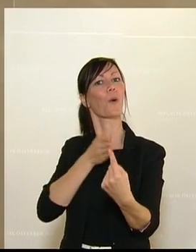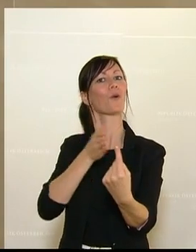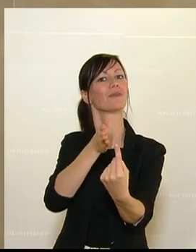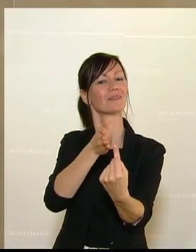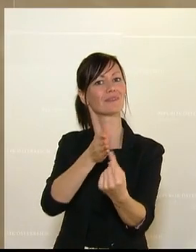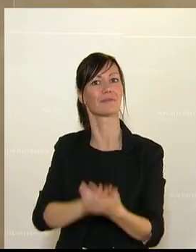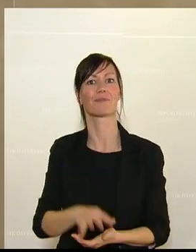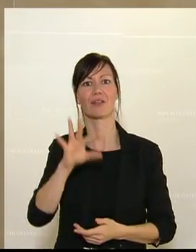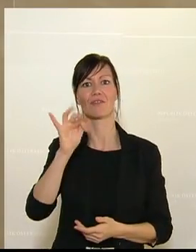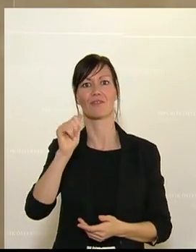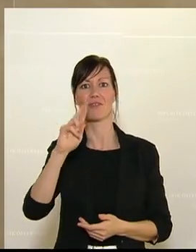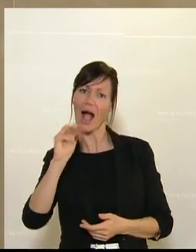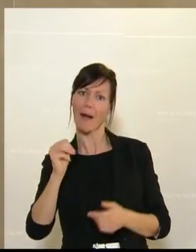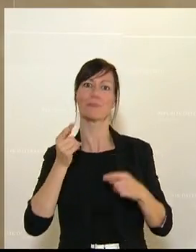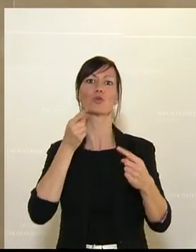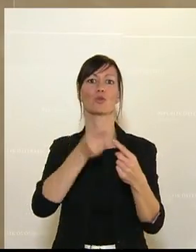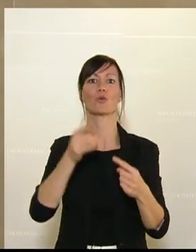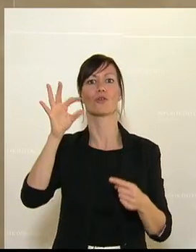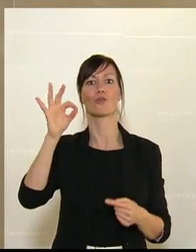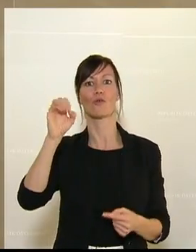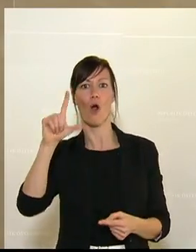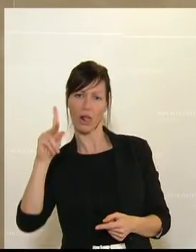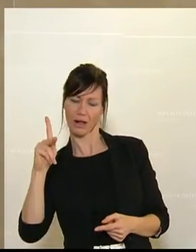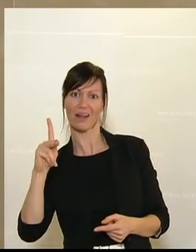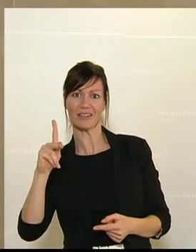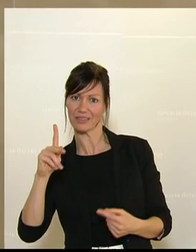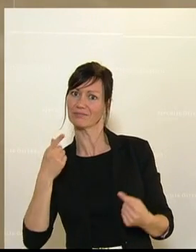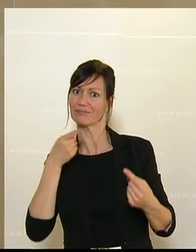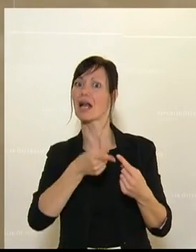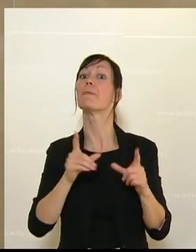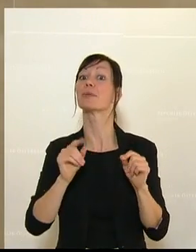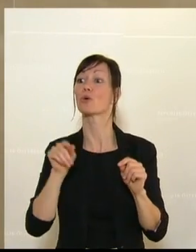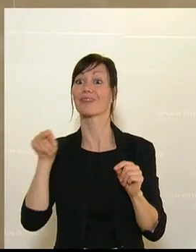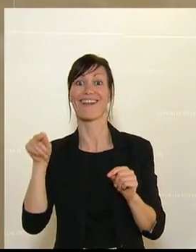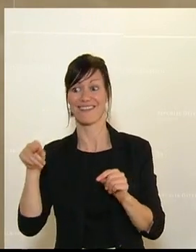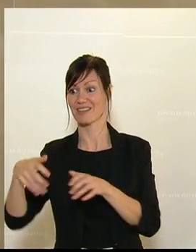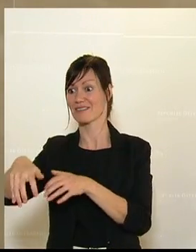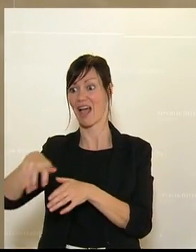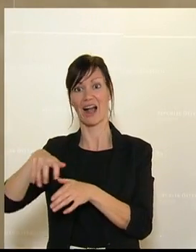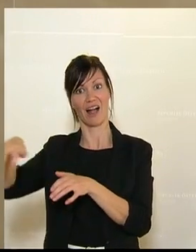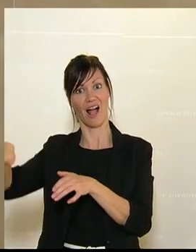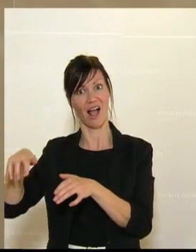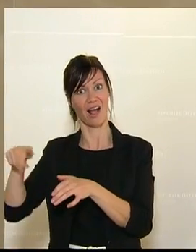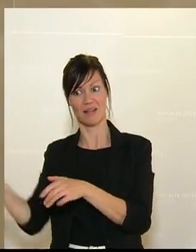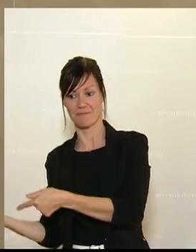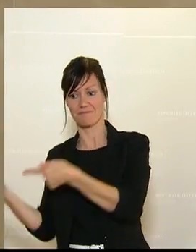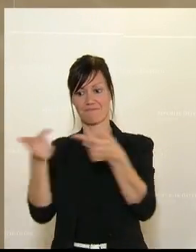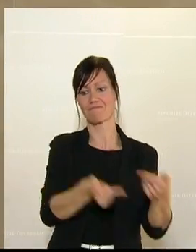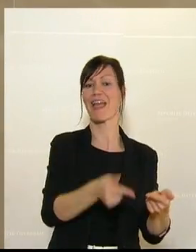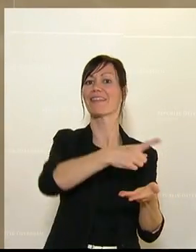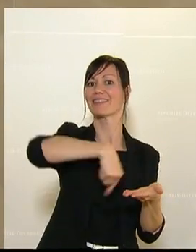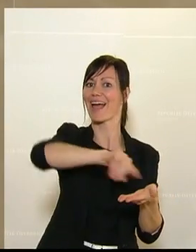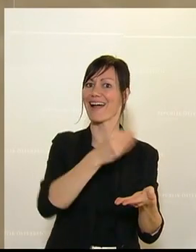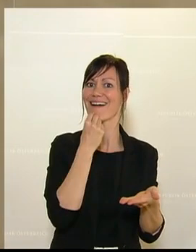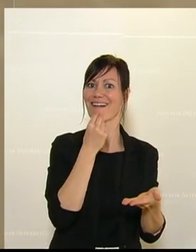erstmals den Punkt erreicht, wo wir vom Acker hin zum Teller nicht nur die Bäuerinnen und Bauern mitnehmen, sondern